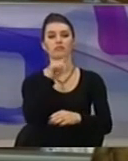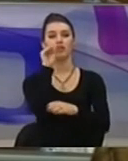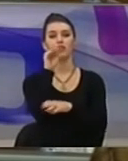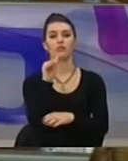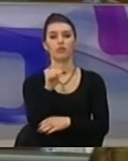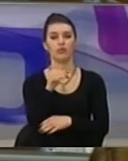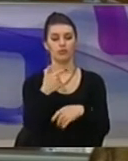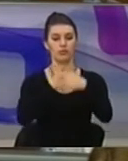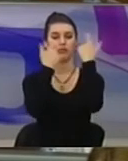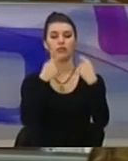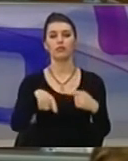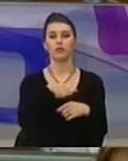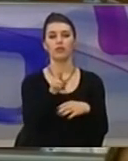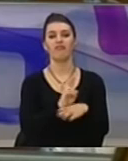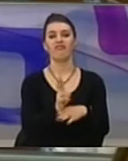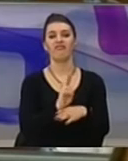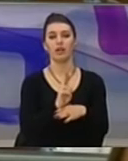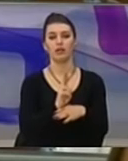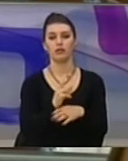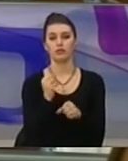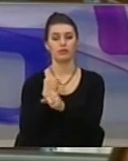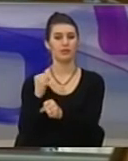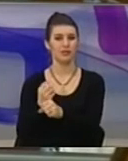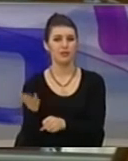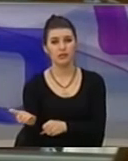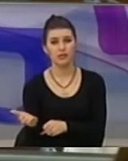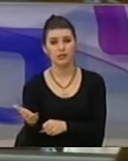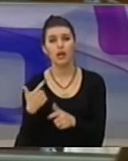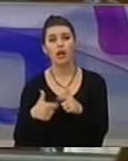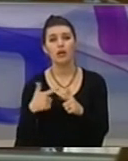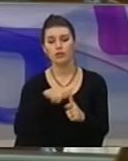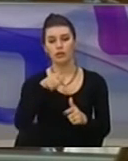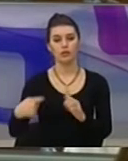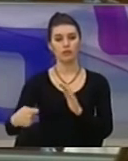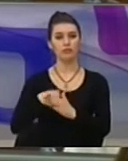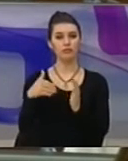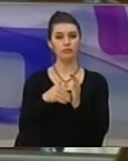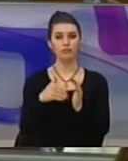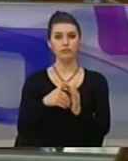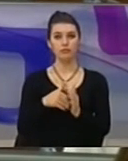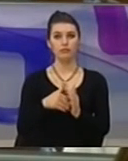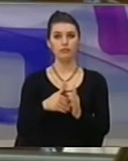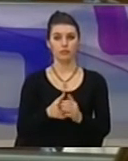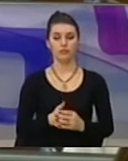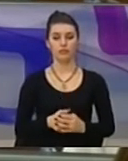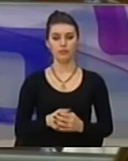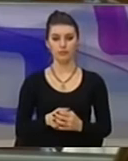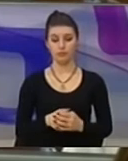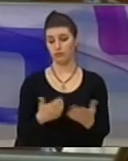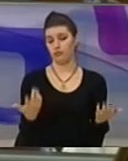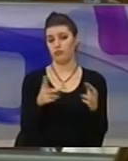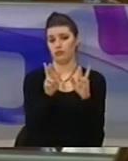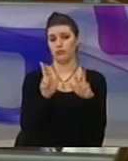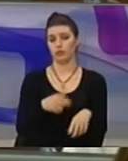nga vendore dhe ku marrin vendime për linqime të qytetarëve, vetëm e vetëm se ju ka ndalë në rrug dhe poja zënë rrugën. Dhe normal,